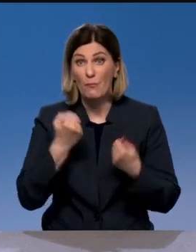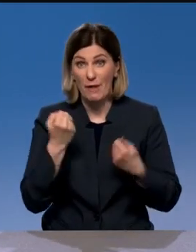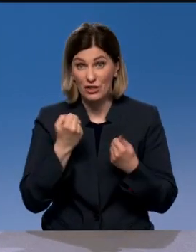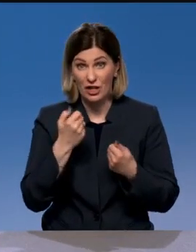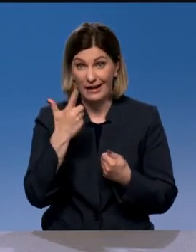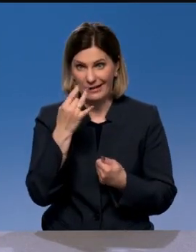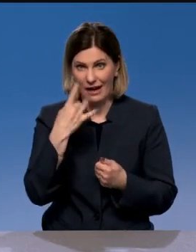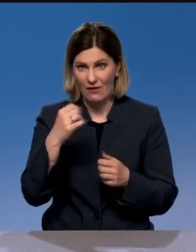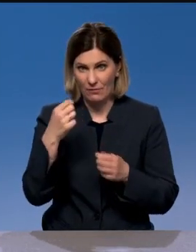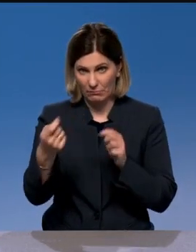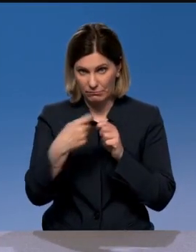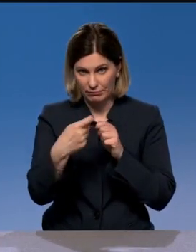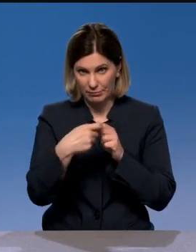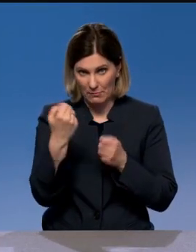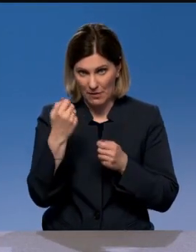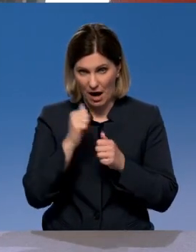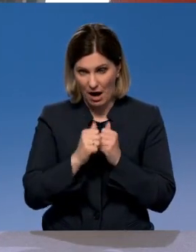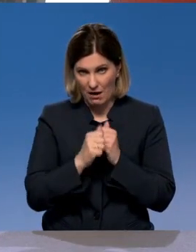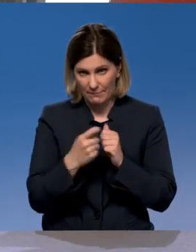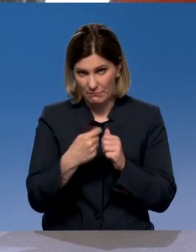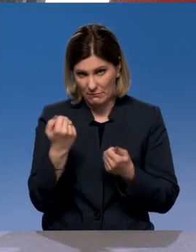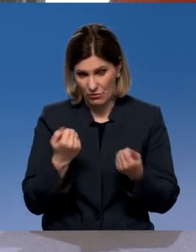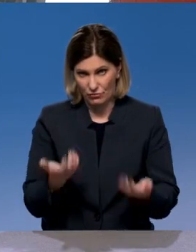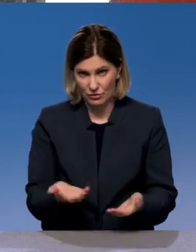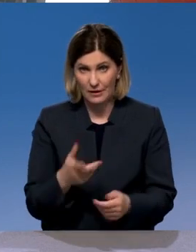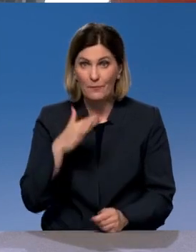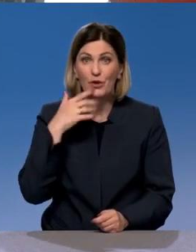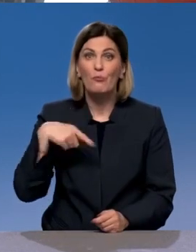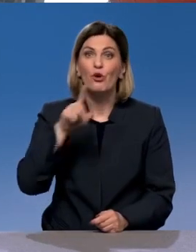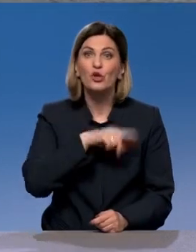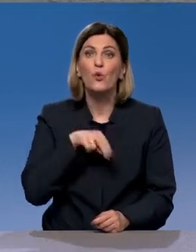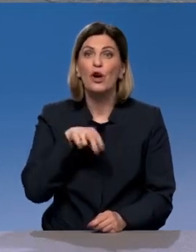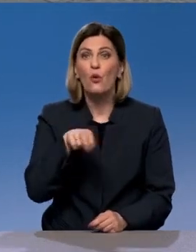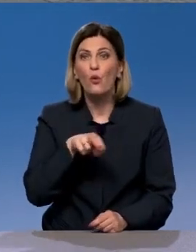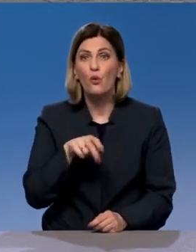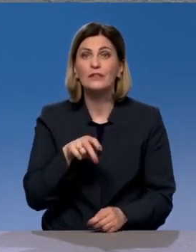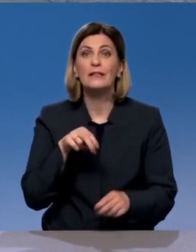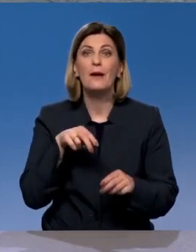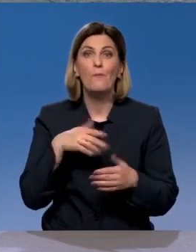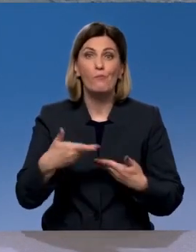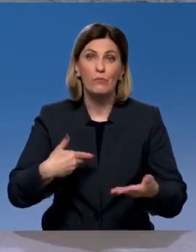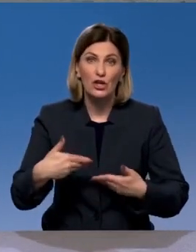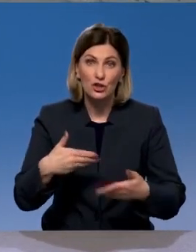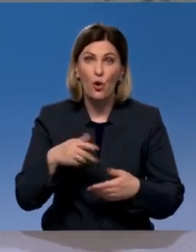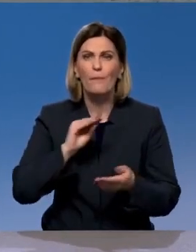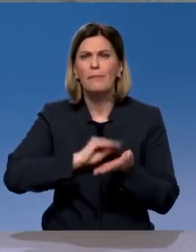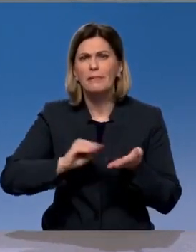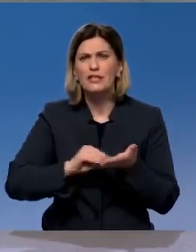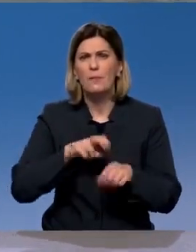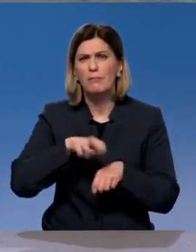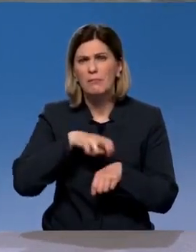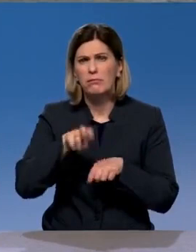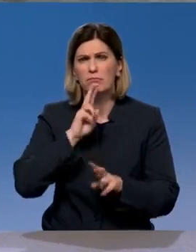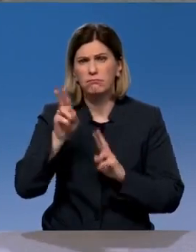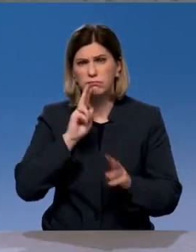летит. Многие из-за этого просто ходят пешком. Активные граждане пишут письма чиновникам, но они обещают сделать ремонт